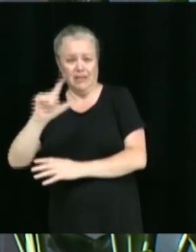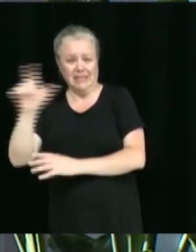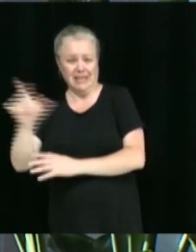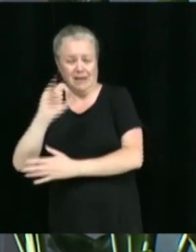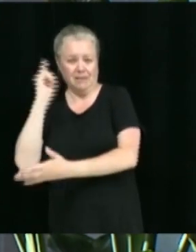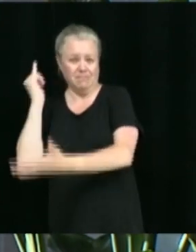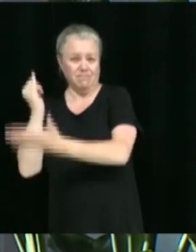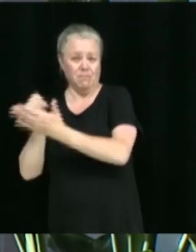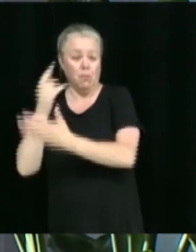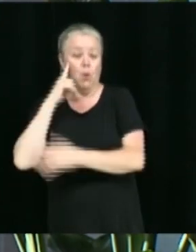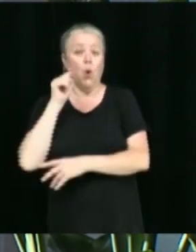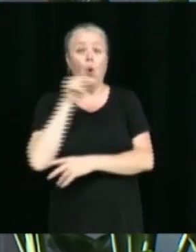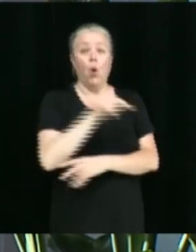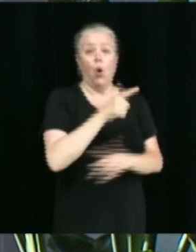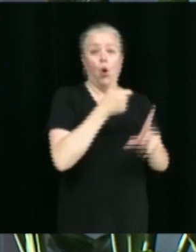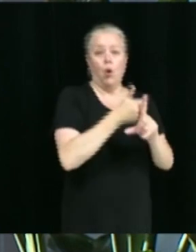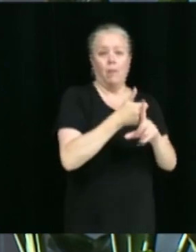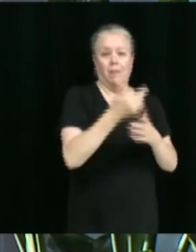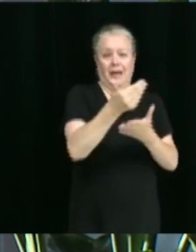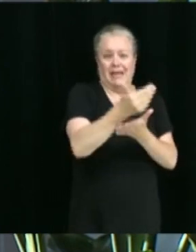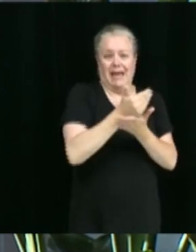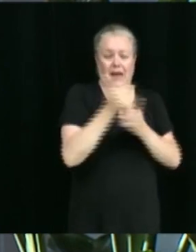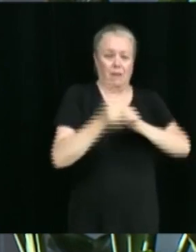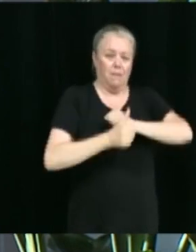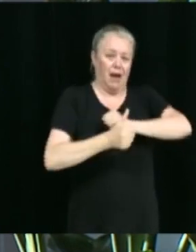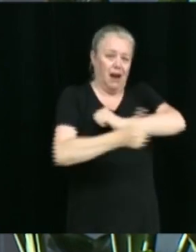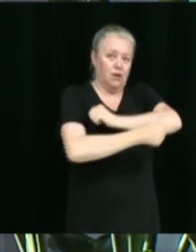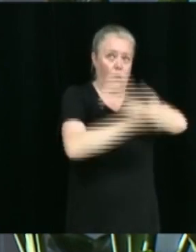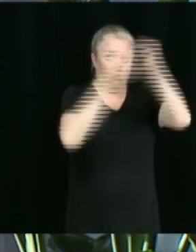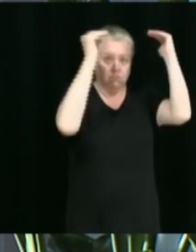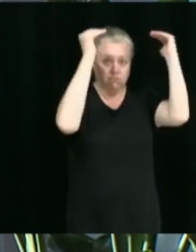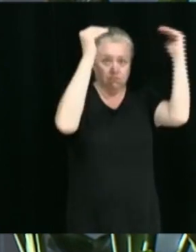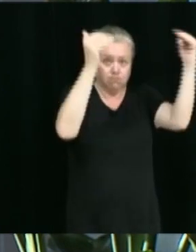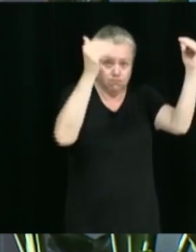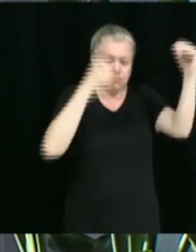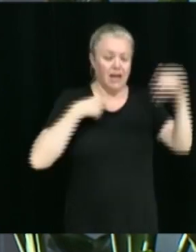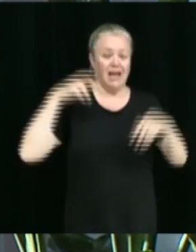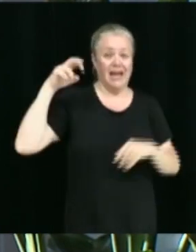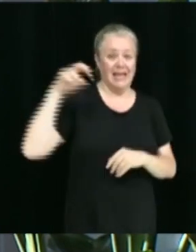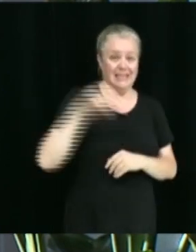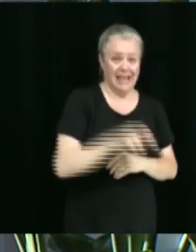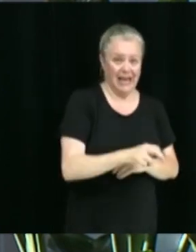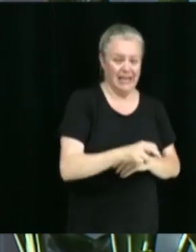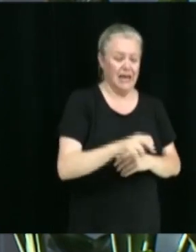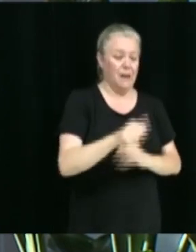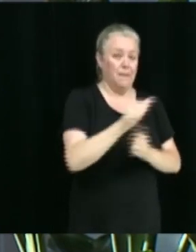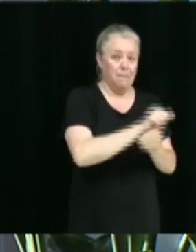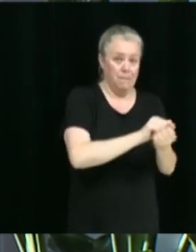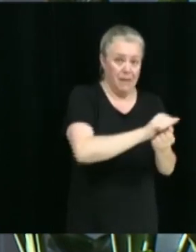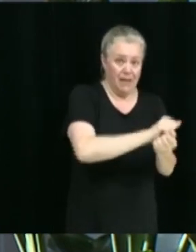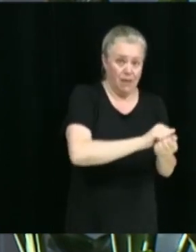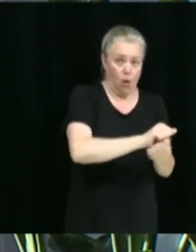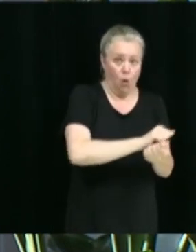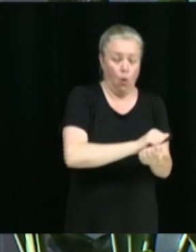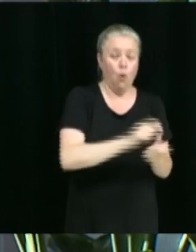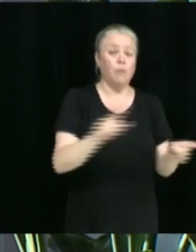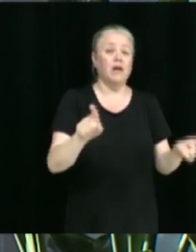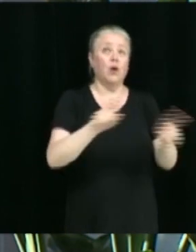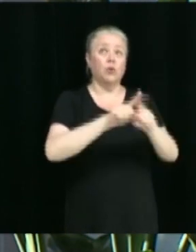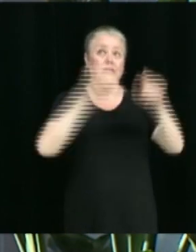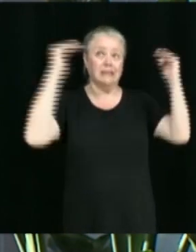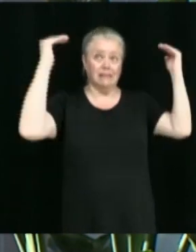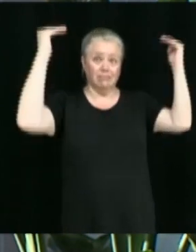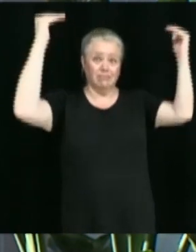galeries, des surplombs de balcon, des escaliers, des bacs à fleurs, à la dalle de béton et au surplomb de l'avant-toie dans